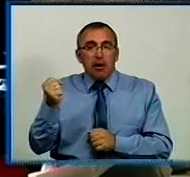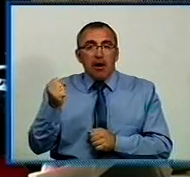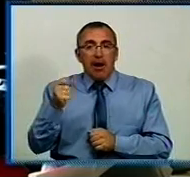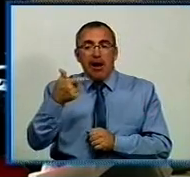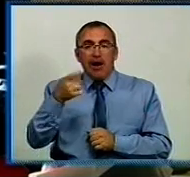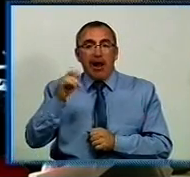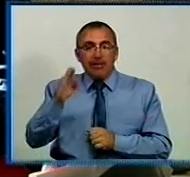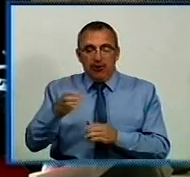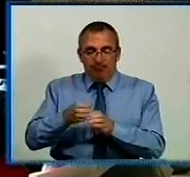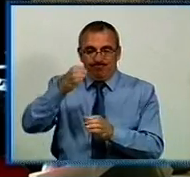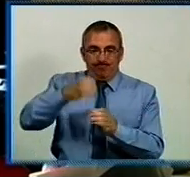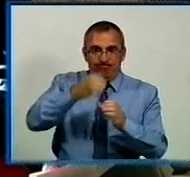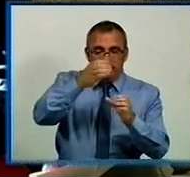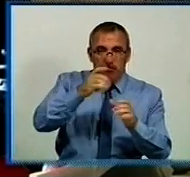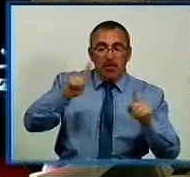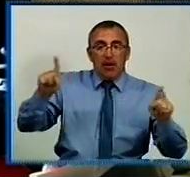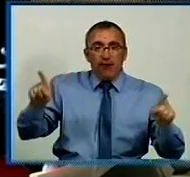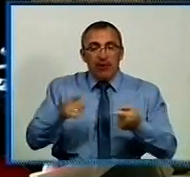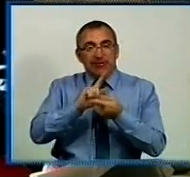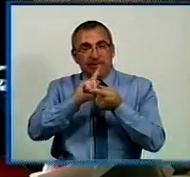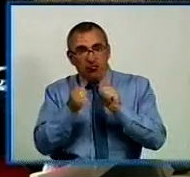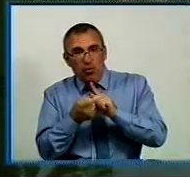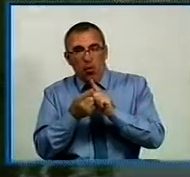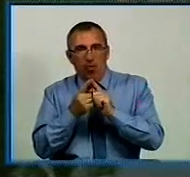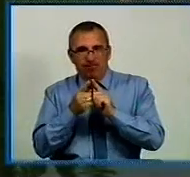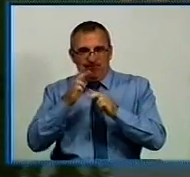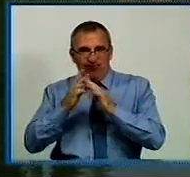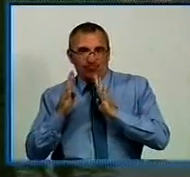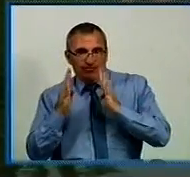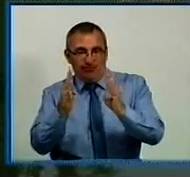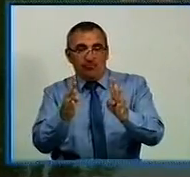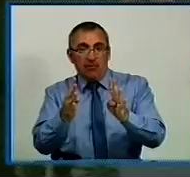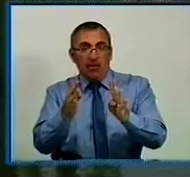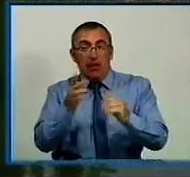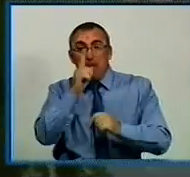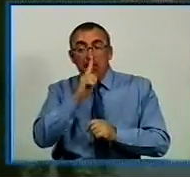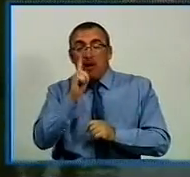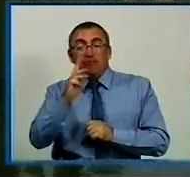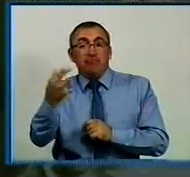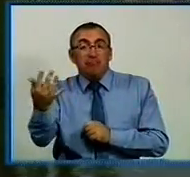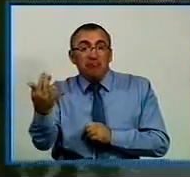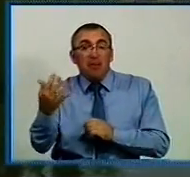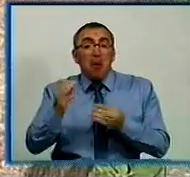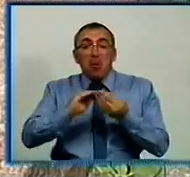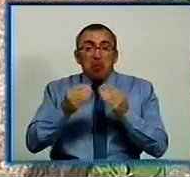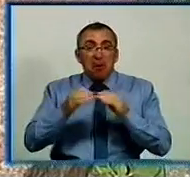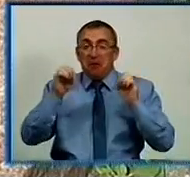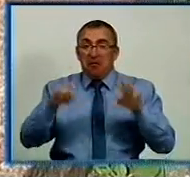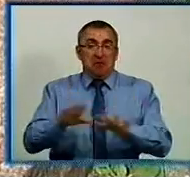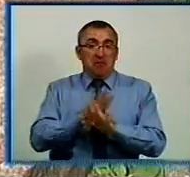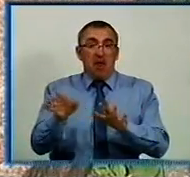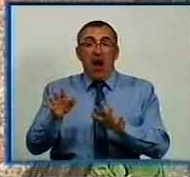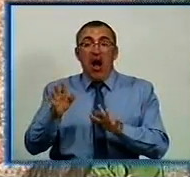відновити, планується повністю замінити огорожу. Минуло кілька місяців вирішувати проблему так і не взялись. Вандали